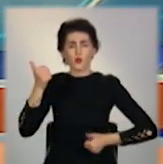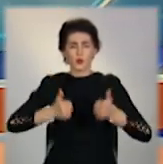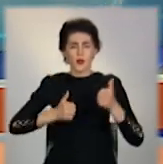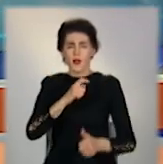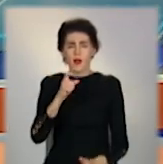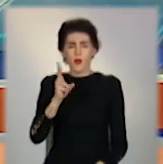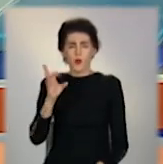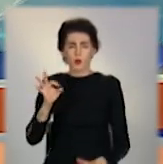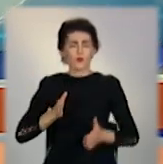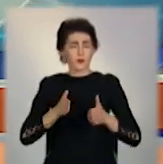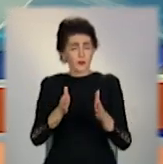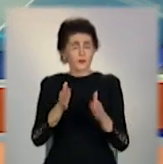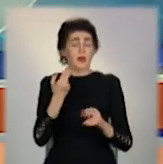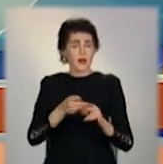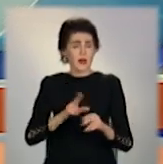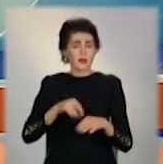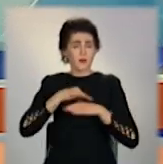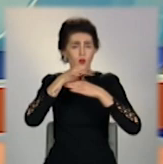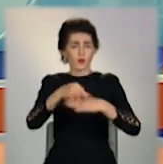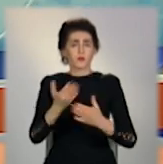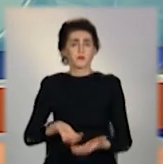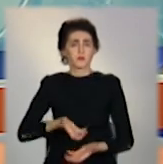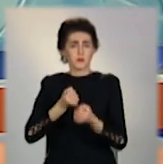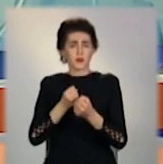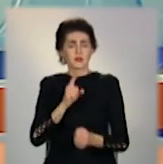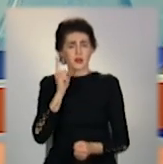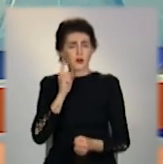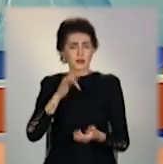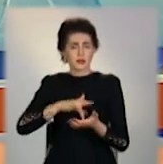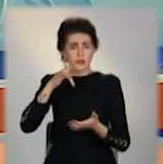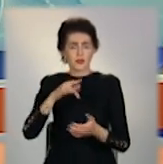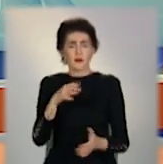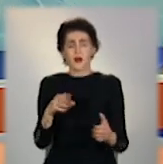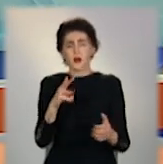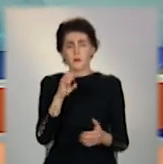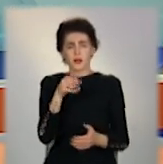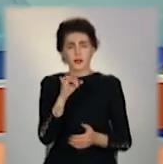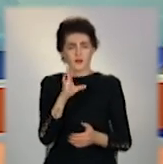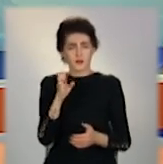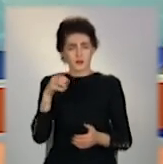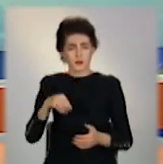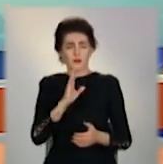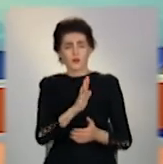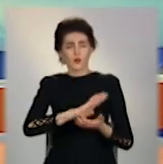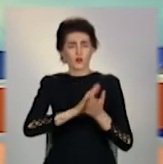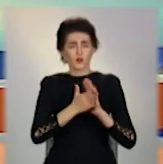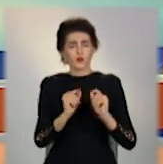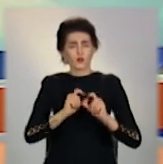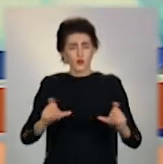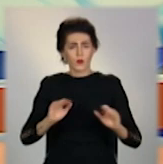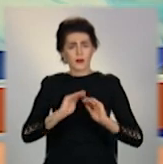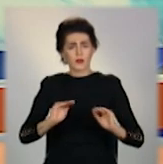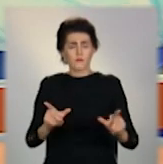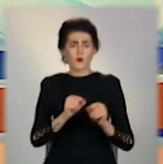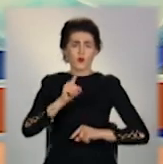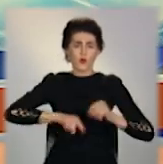«Екотропа», який проходив за підтримки зеленого центру «Метінвест». За умовами, школярі з батьками